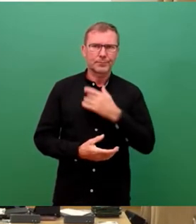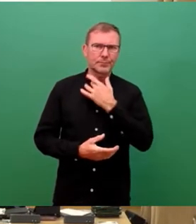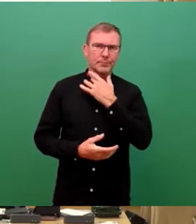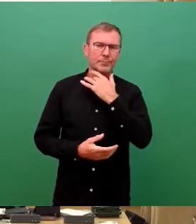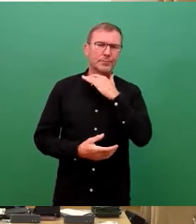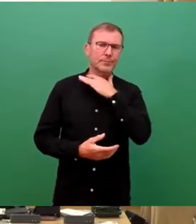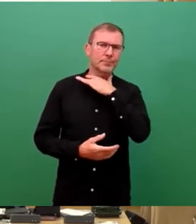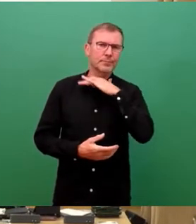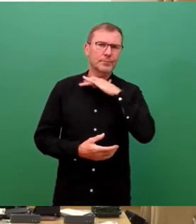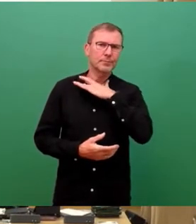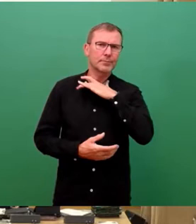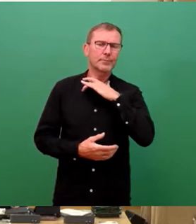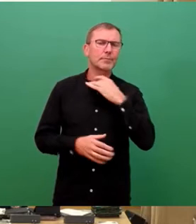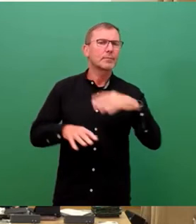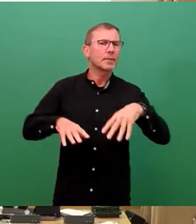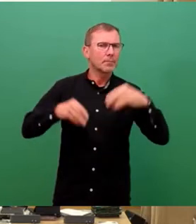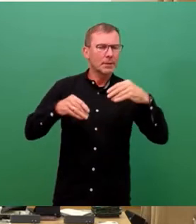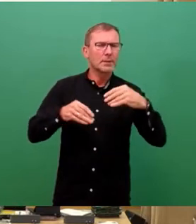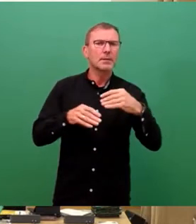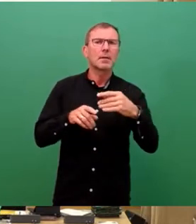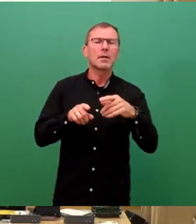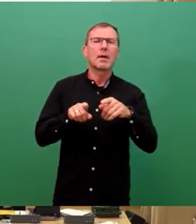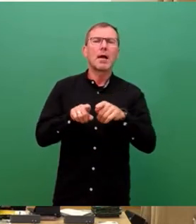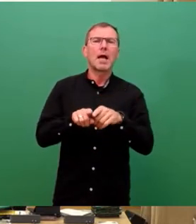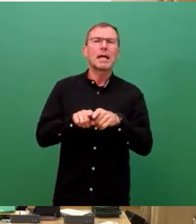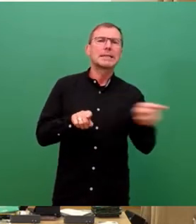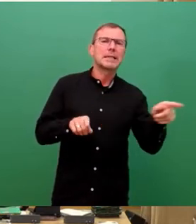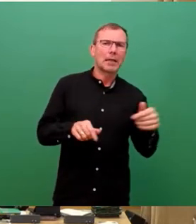die Fraktionen, Sie denn, Herr Schmelich, bitteschön.